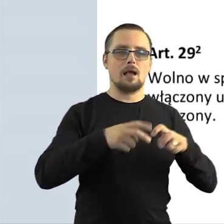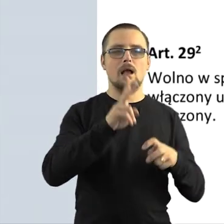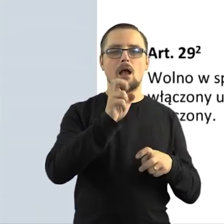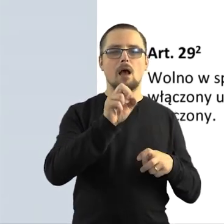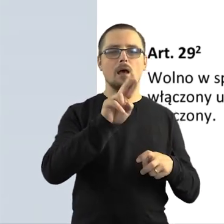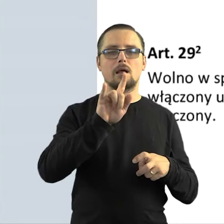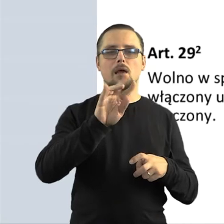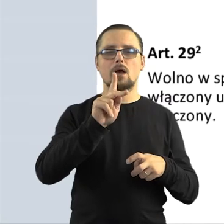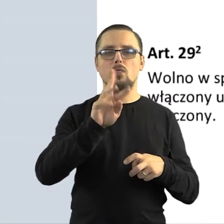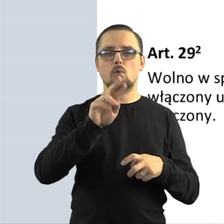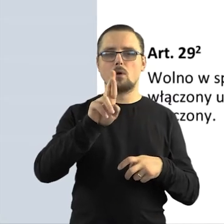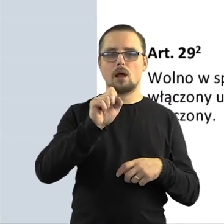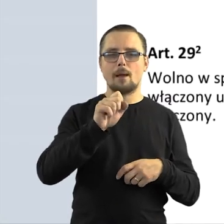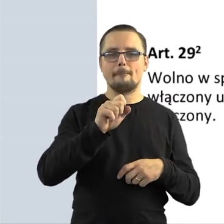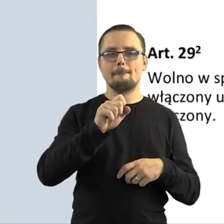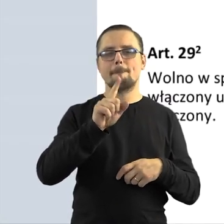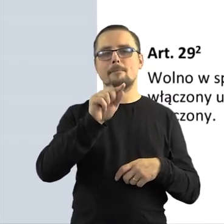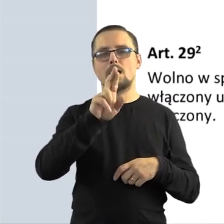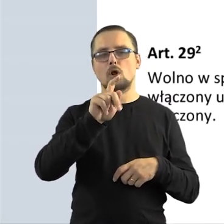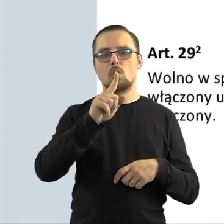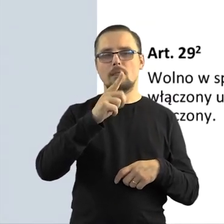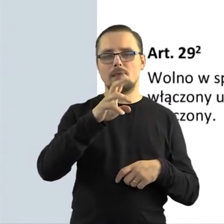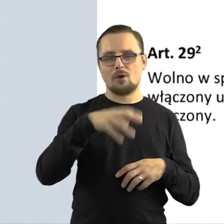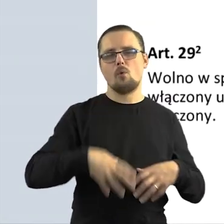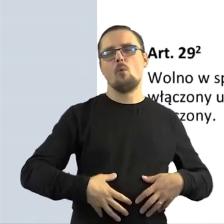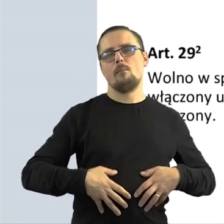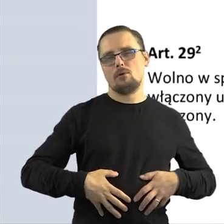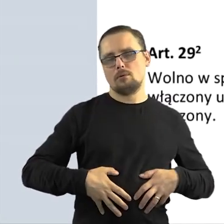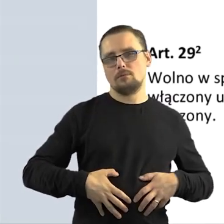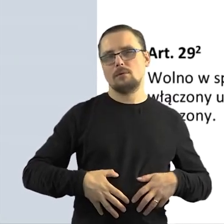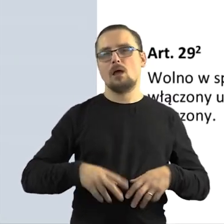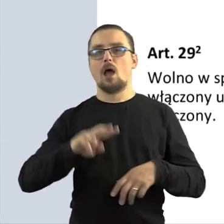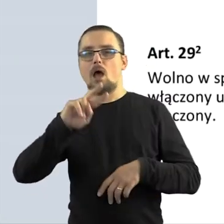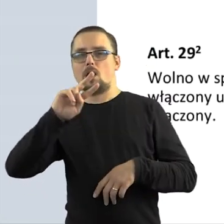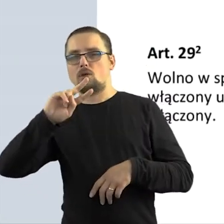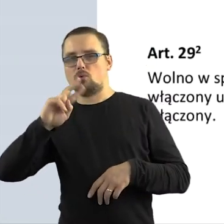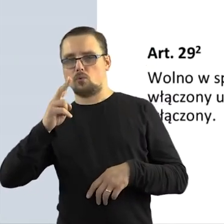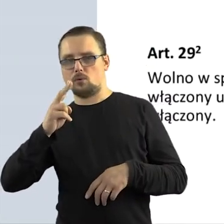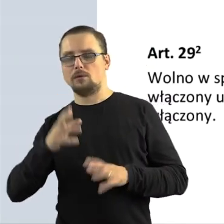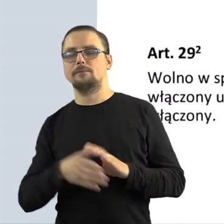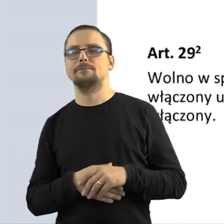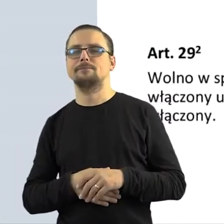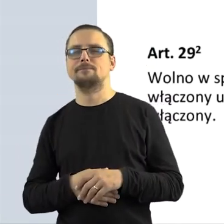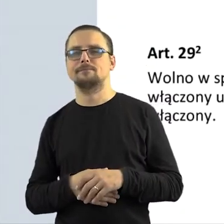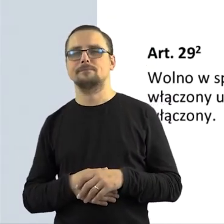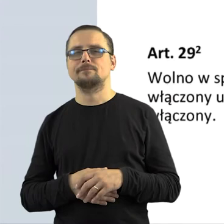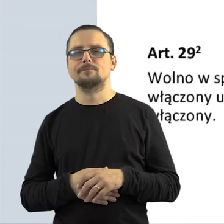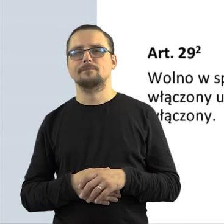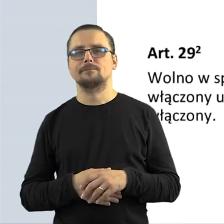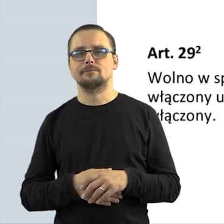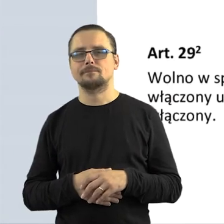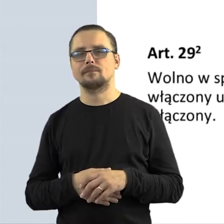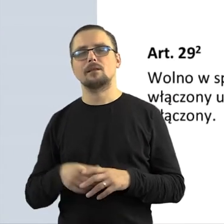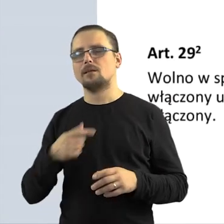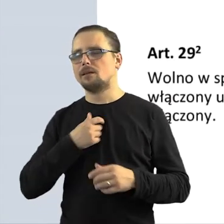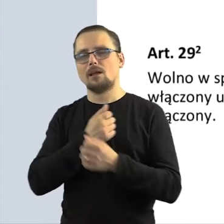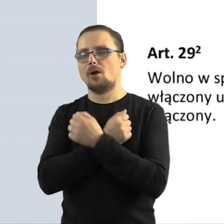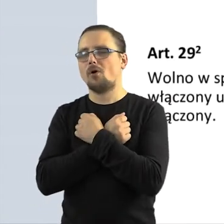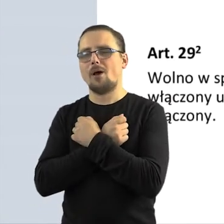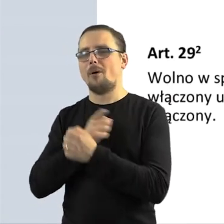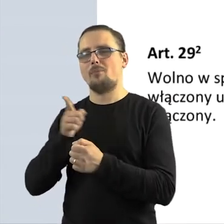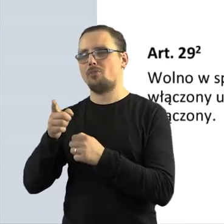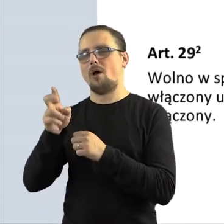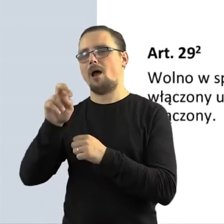karykatury, parodii, pastiszu. A drugi, nie ukrywam, jest moim ukochanym artykułem w całej ustawie, ponieważ